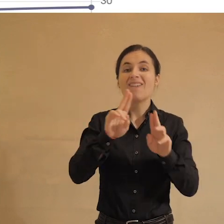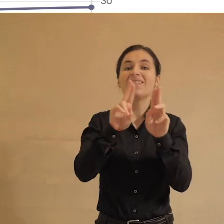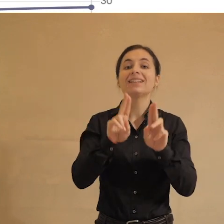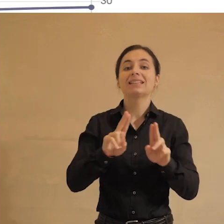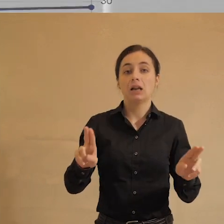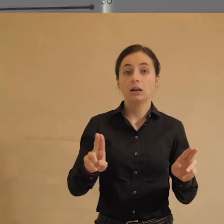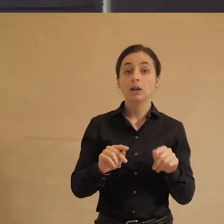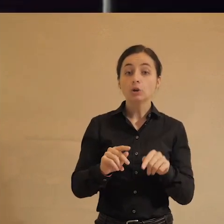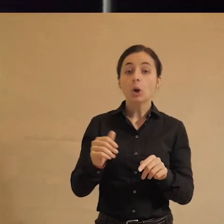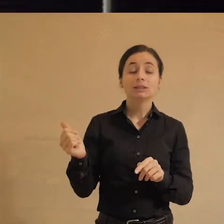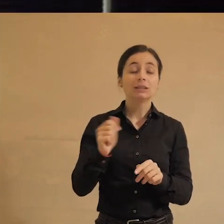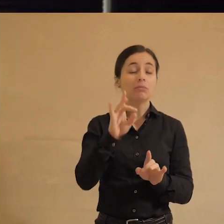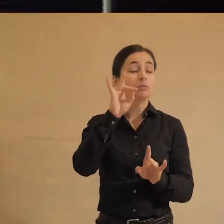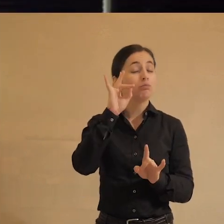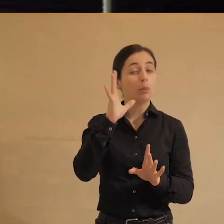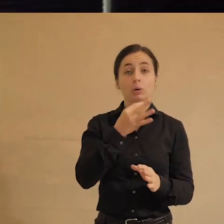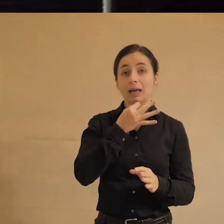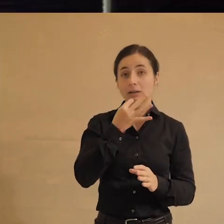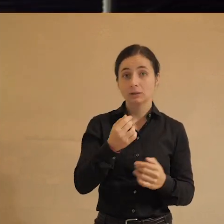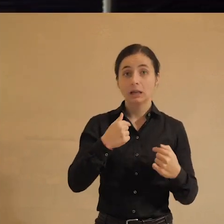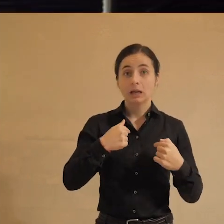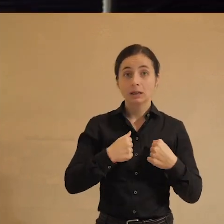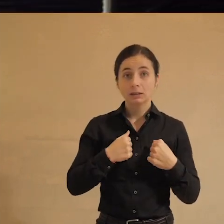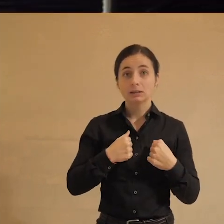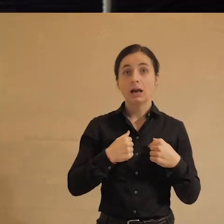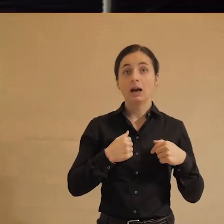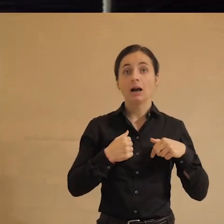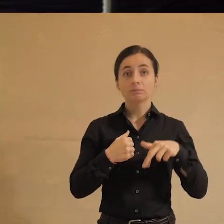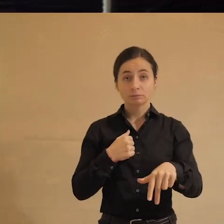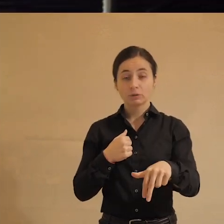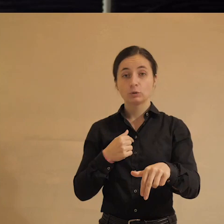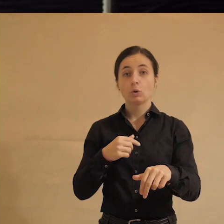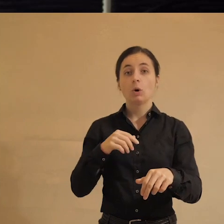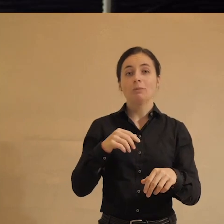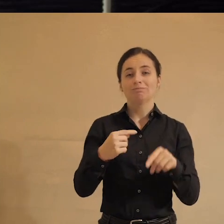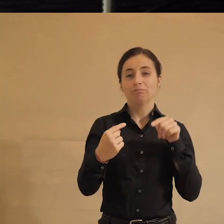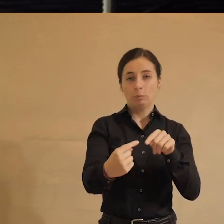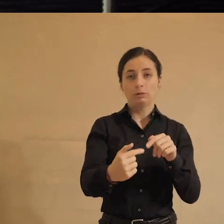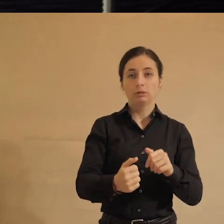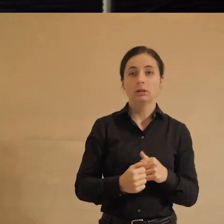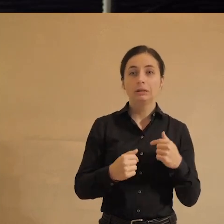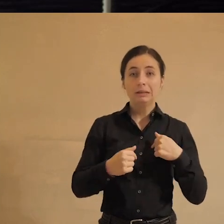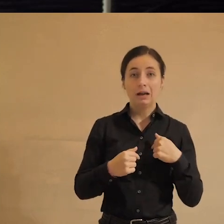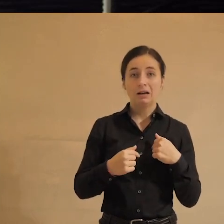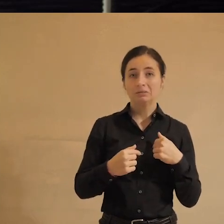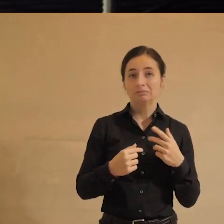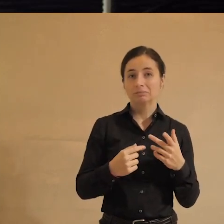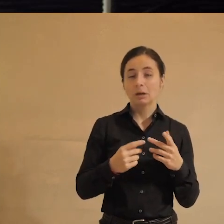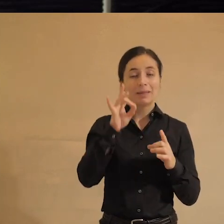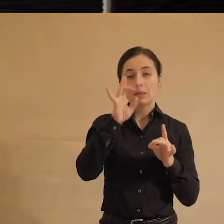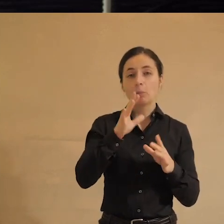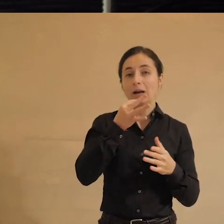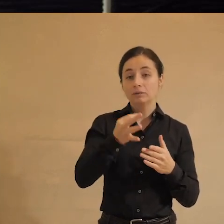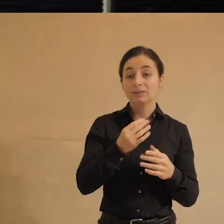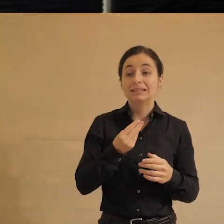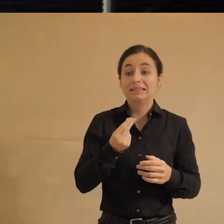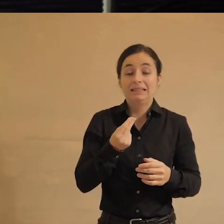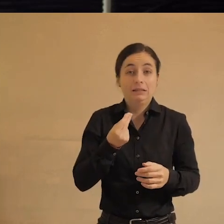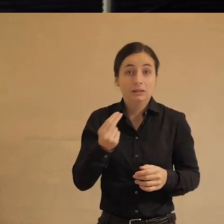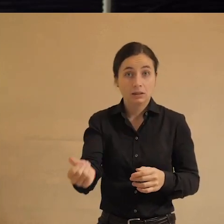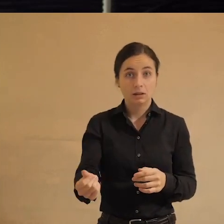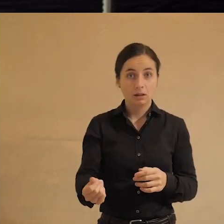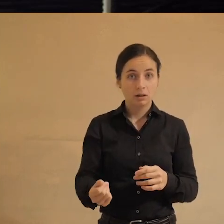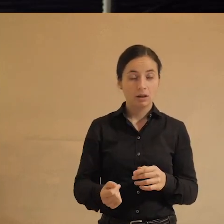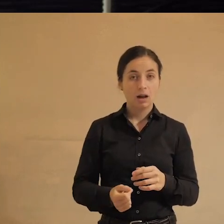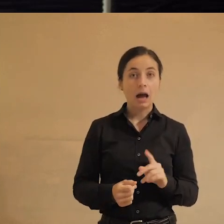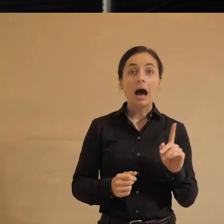проблему, то самый популярный ответ будет, я вот, значит, тут выйду попротестую, самый непопулярный дам денег. Если мы спрашиваем людей, а